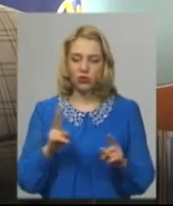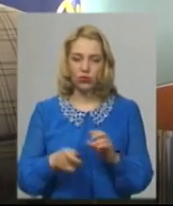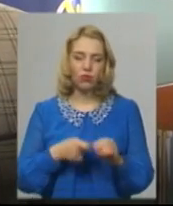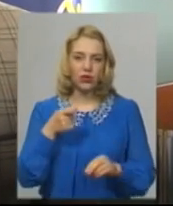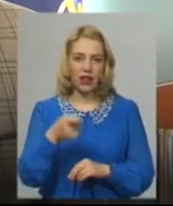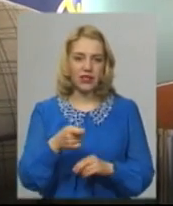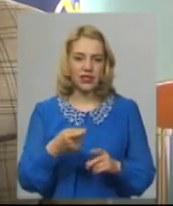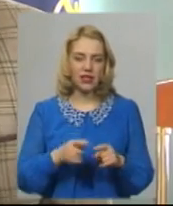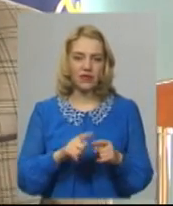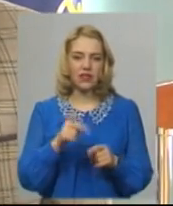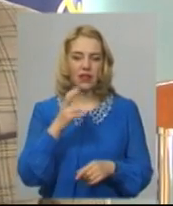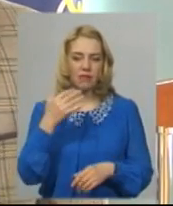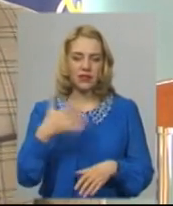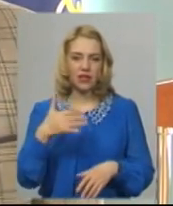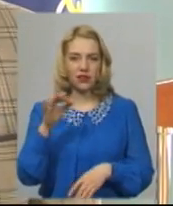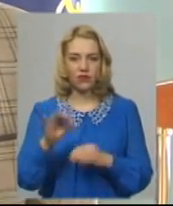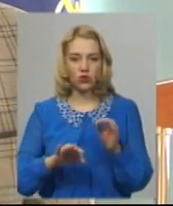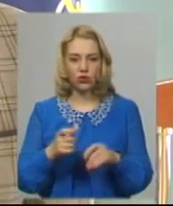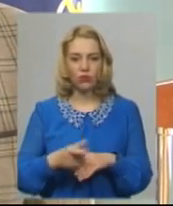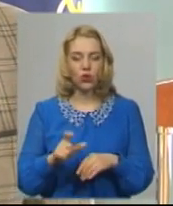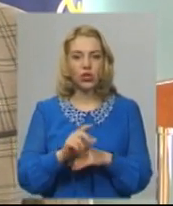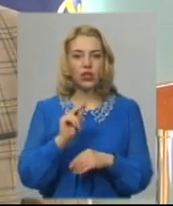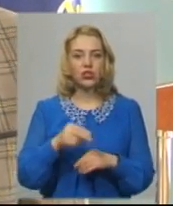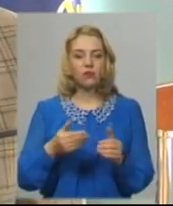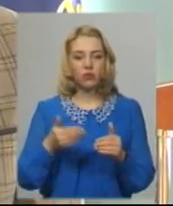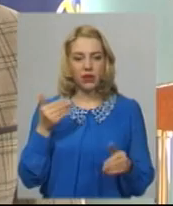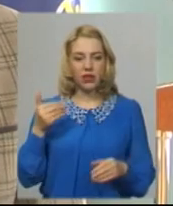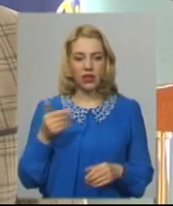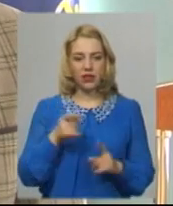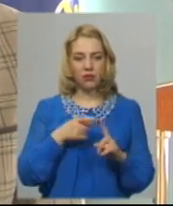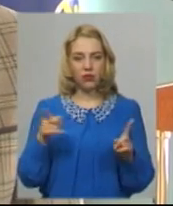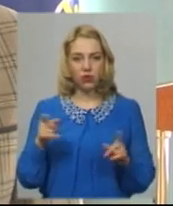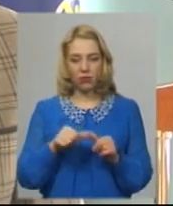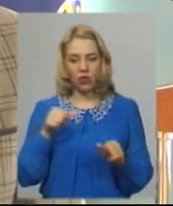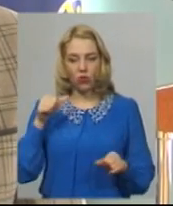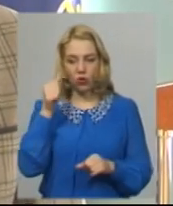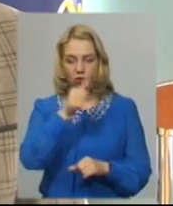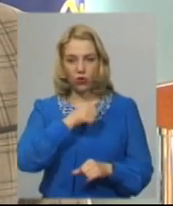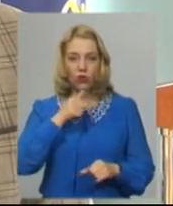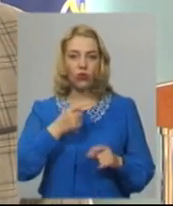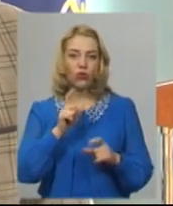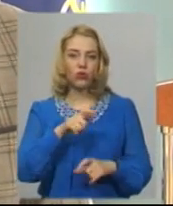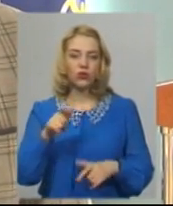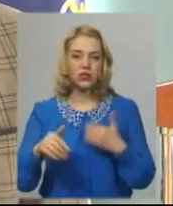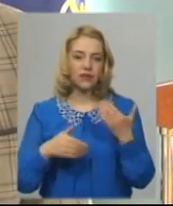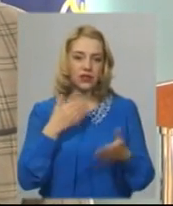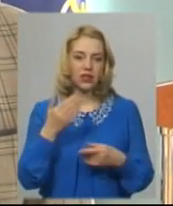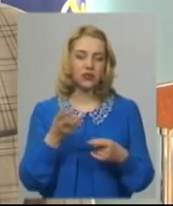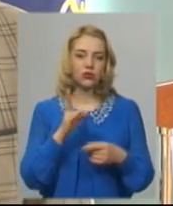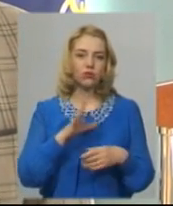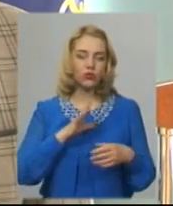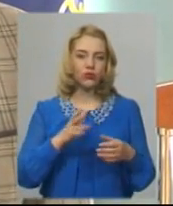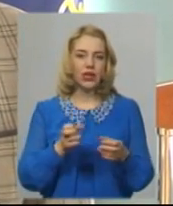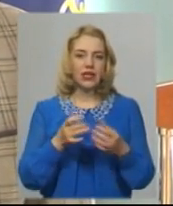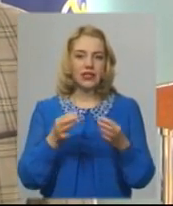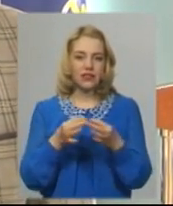більше майже на 50 відсотків, ніж за попередній період минулого року. В основному звертаються ті люди, які були звільнені